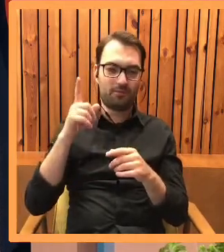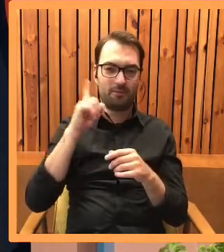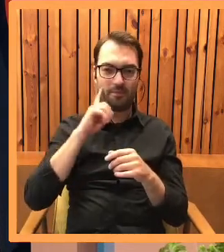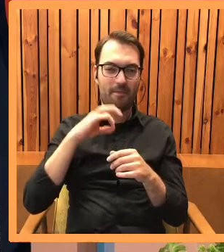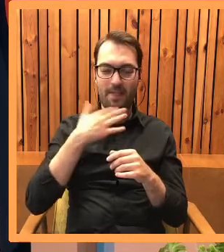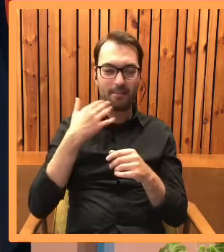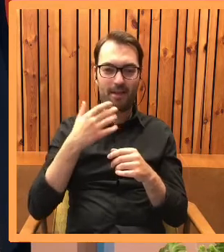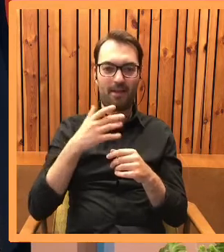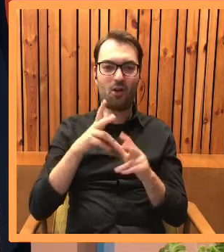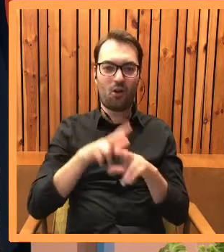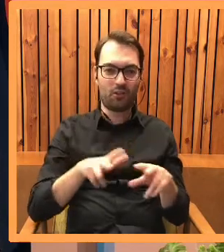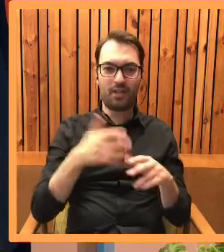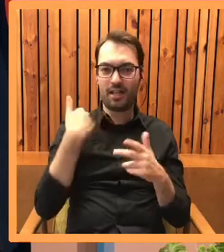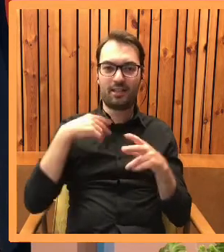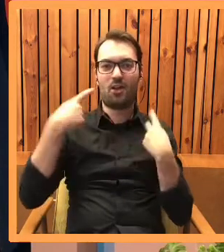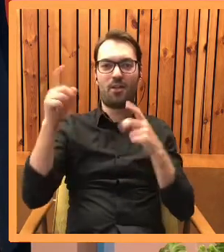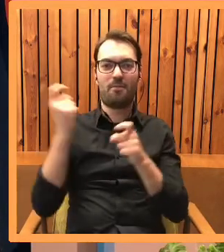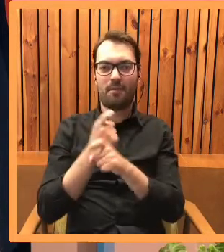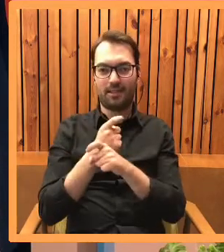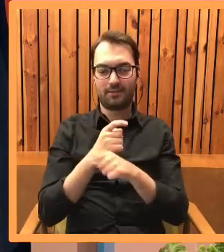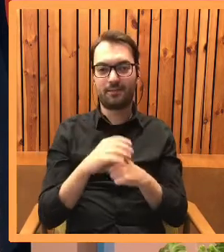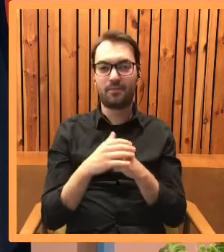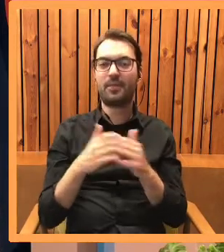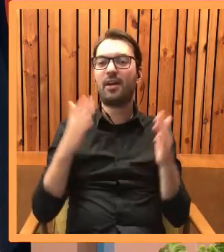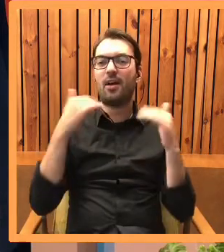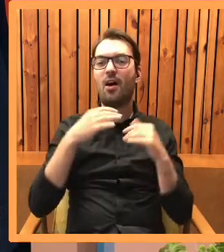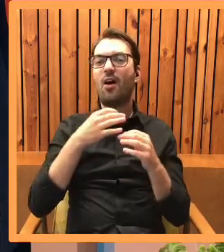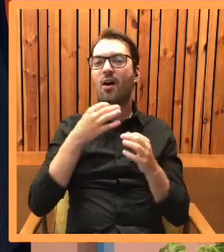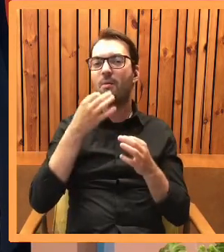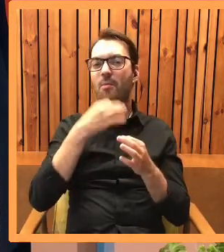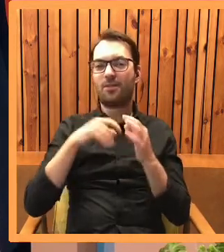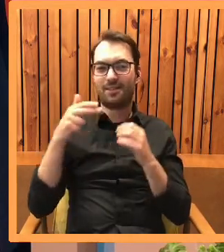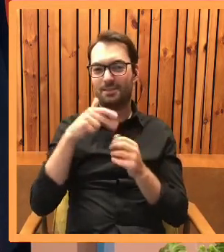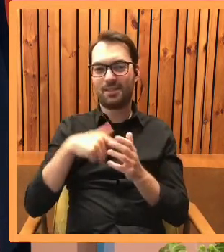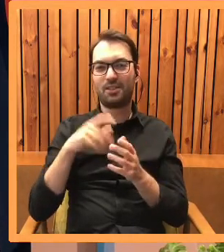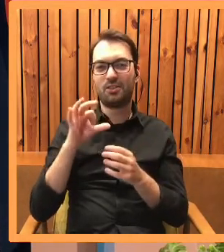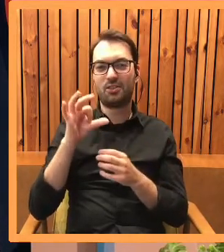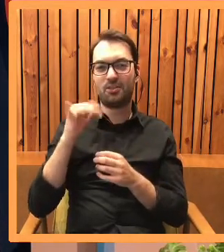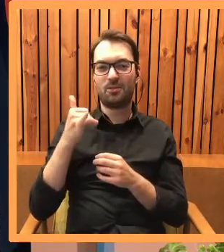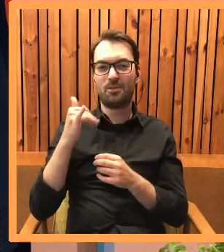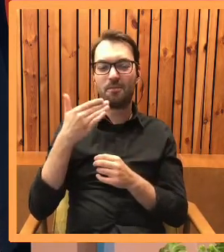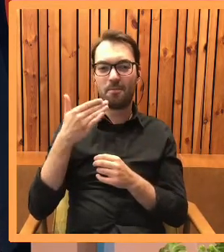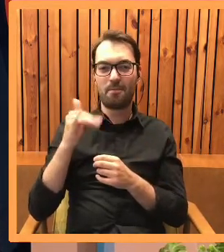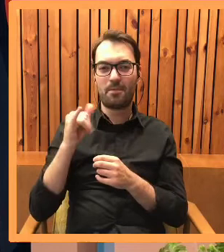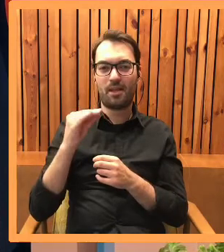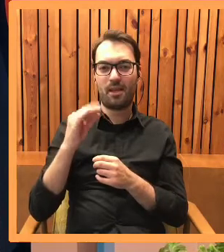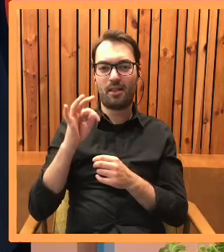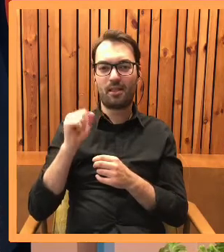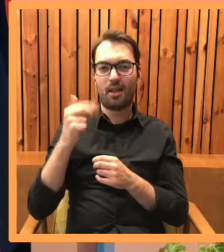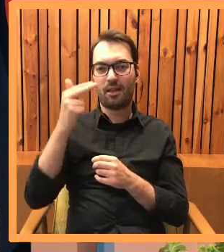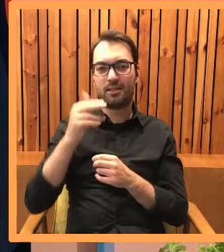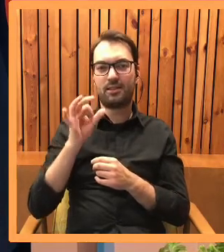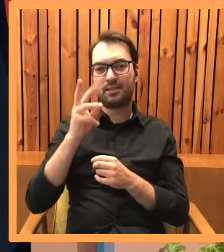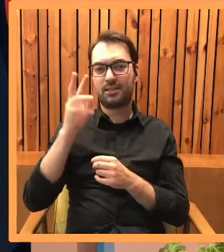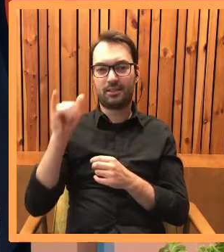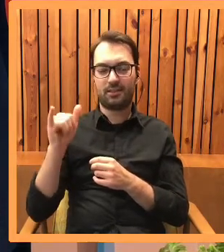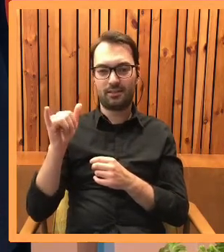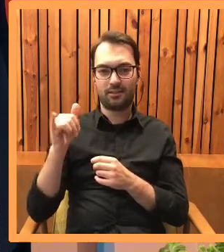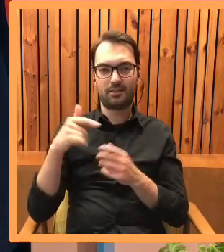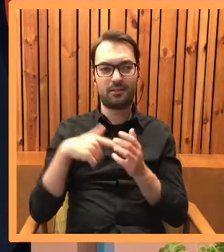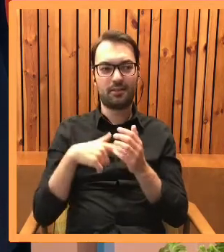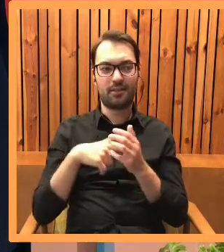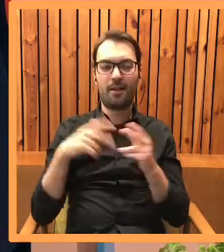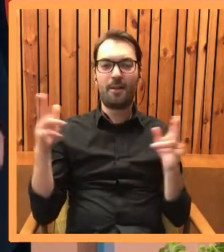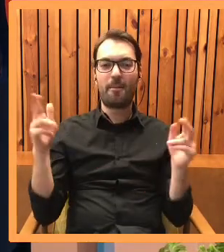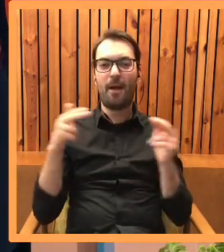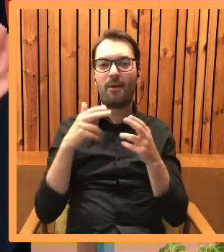Powiedzmy też jeszcze trochę o samym śmietańskim, że jego temat w tej małej społeczności, bo cytując tutaj, ta